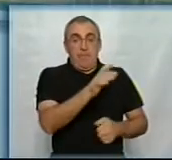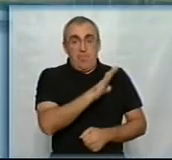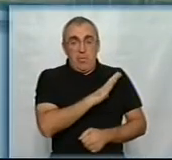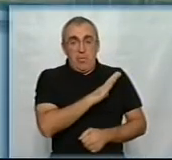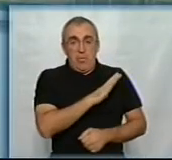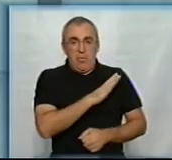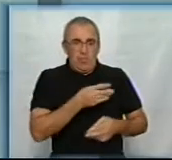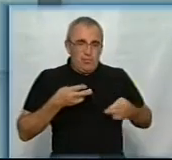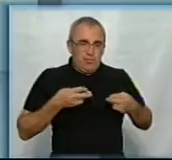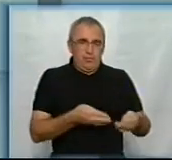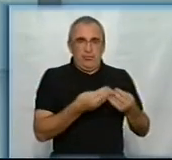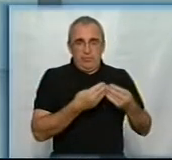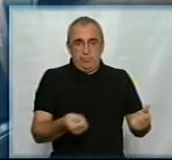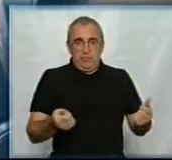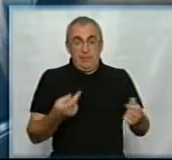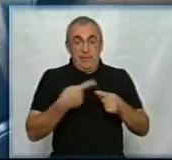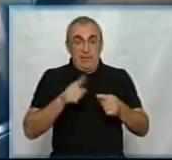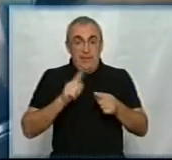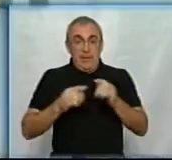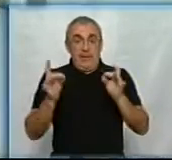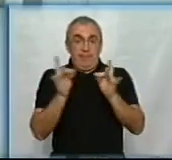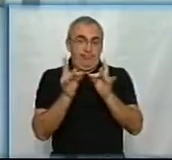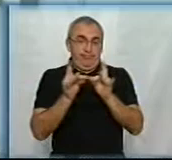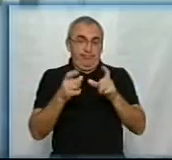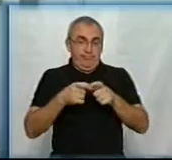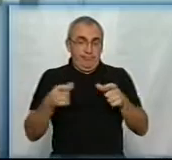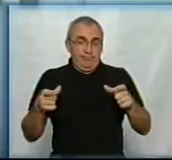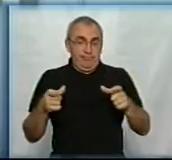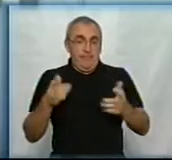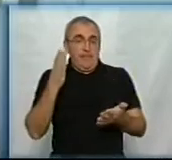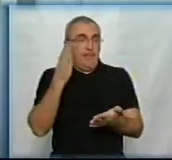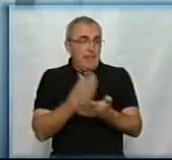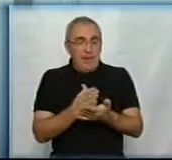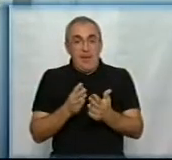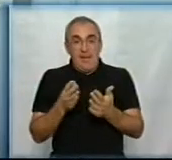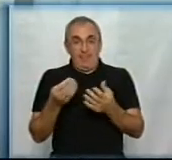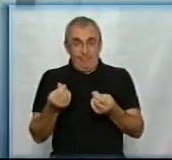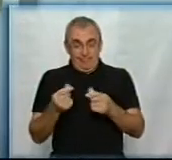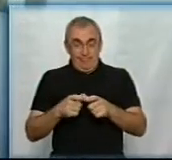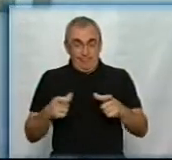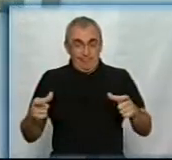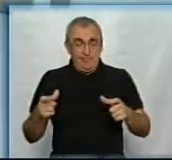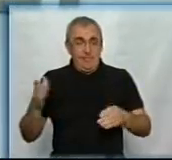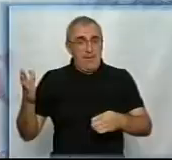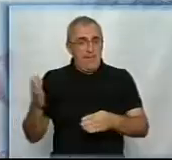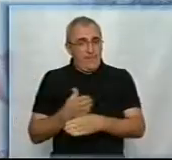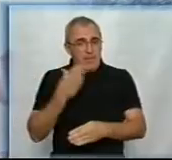утилізувані. Показує ось такі 10 гривень. Є купюри, які випускає